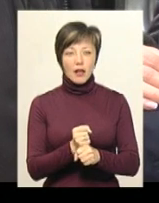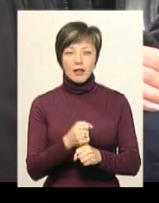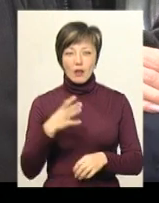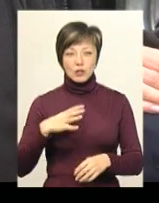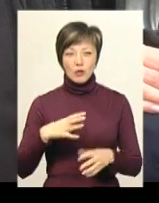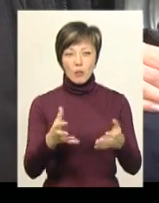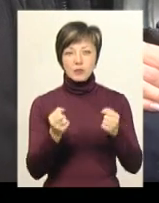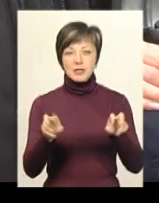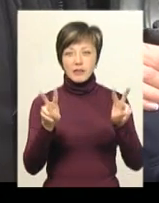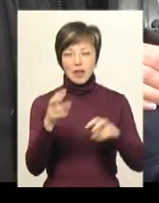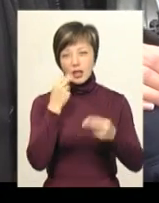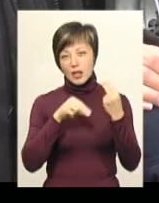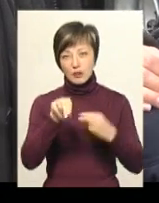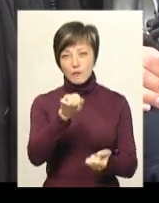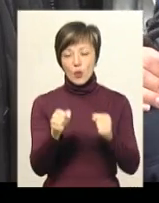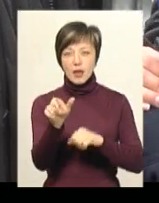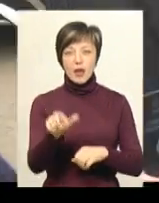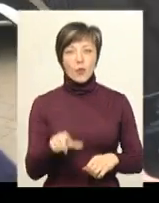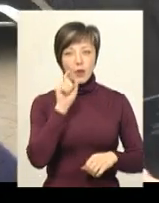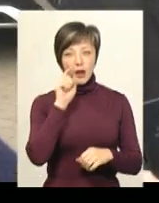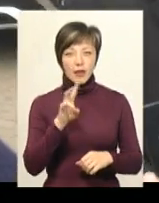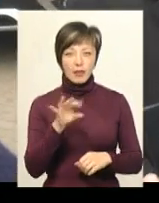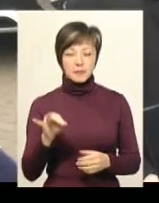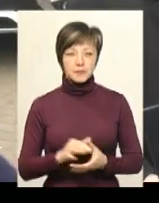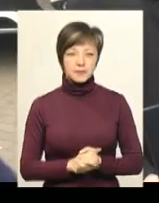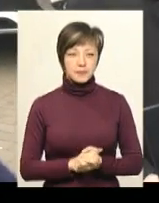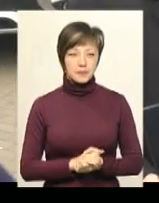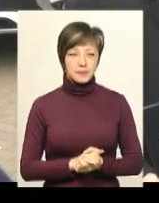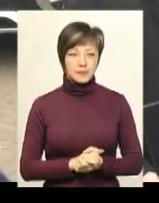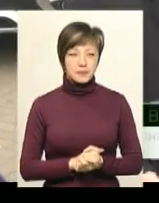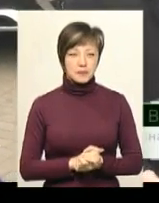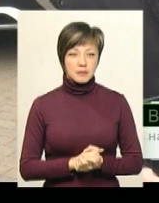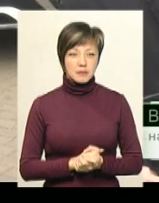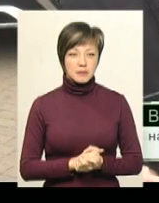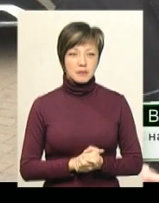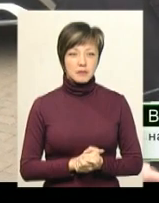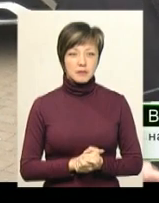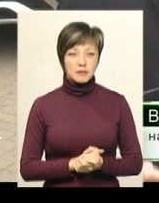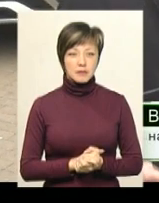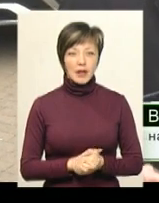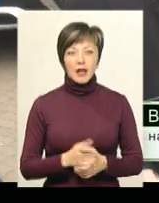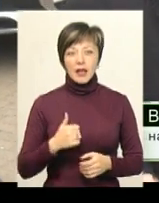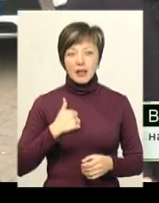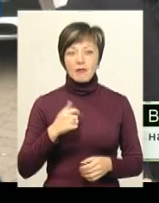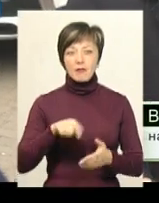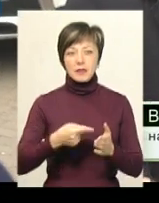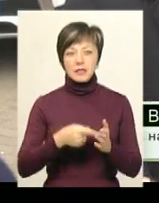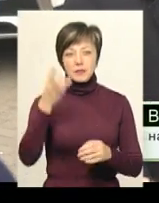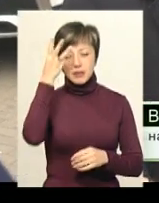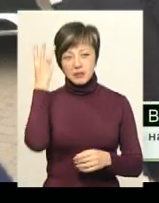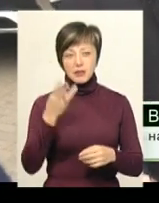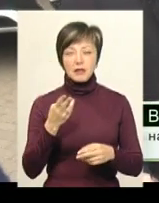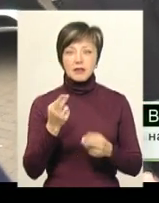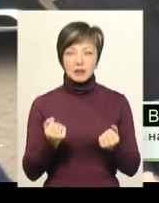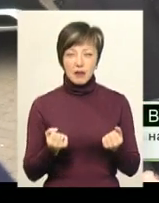оцікував отримати звання найкращого водія України. «Чи вважаю, що гідний? Напевно, саме в місті Хмельницькому. Так,